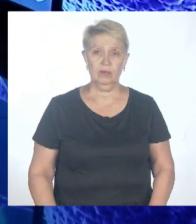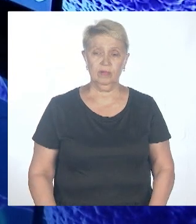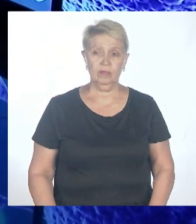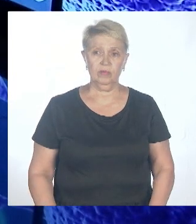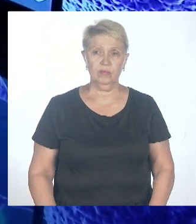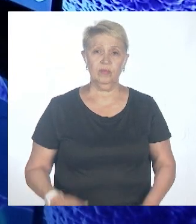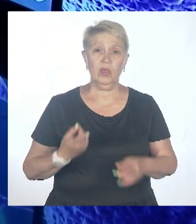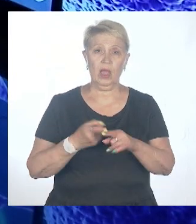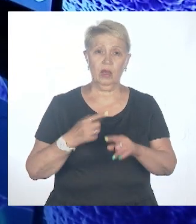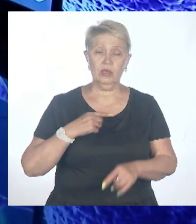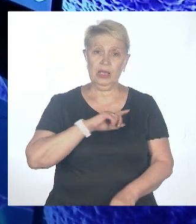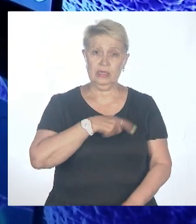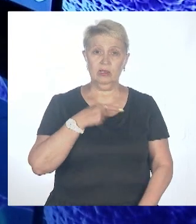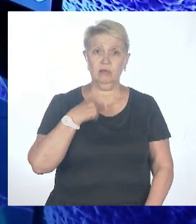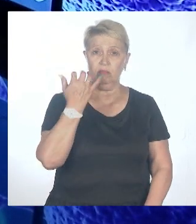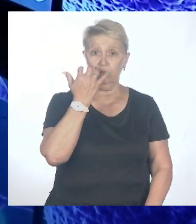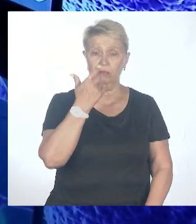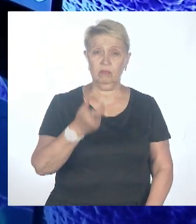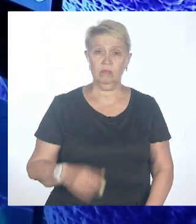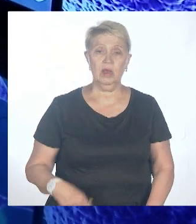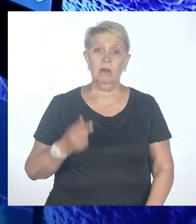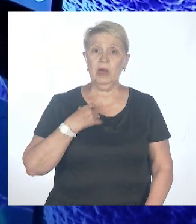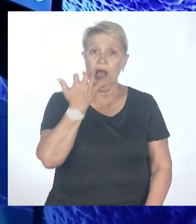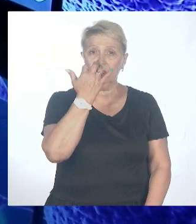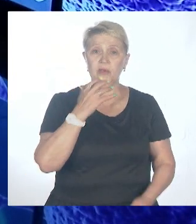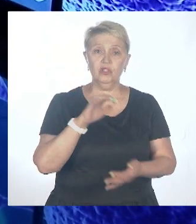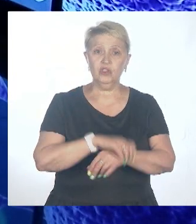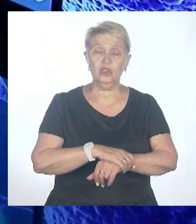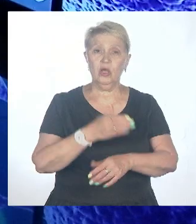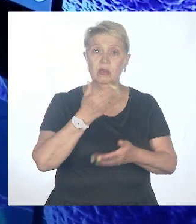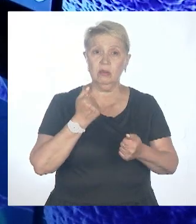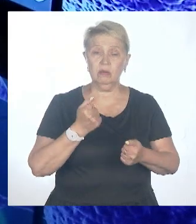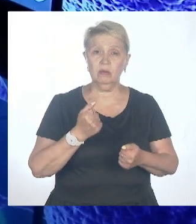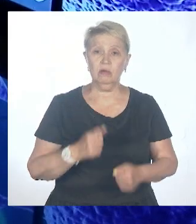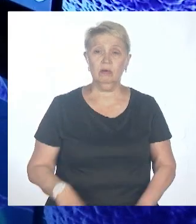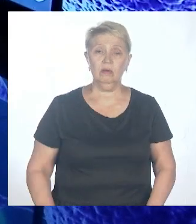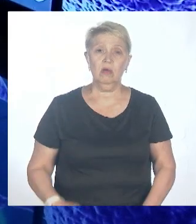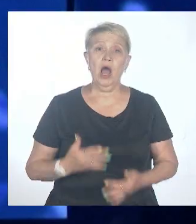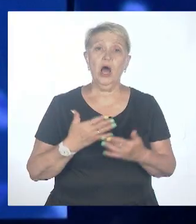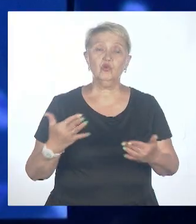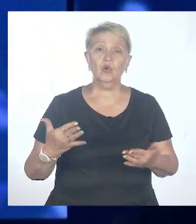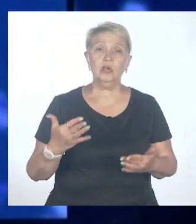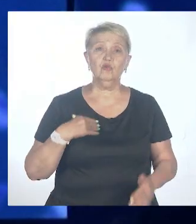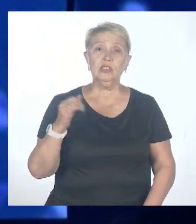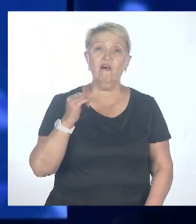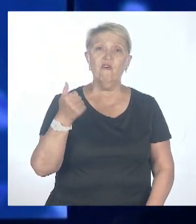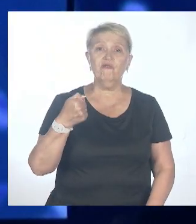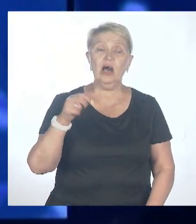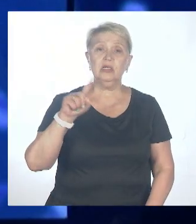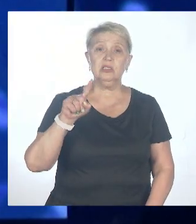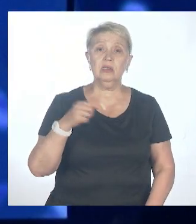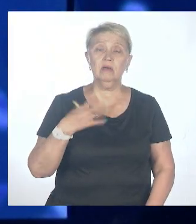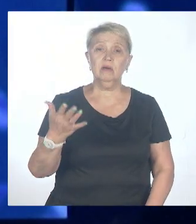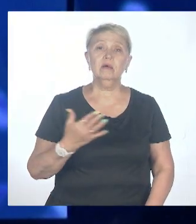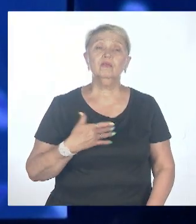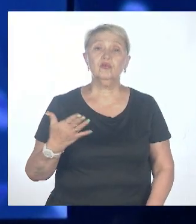замечаем? Ну, мы не сильно это замечаем. Я так понимаю, что... А там сколько всего фаз? Это на спад оно идет? Или живой? Вот,